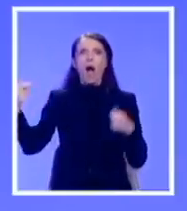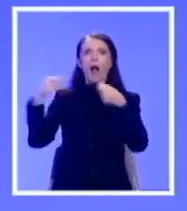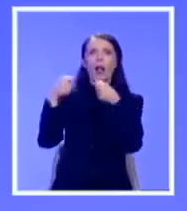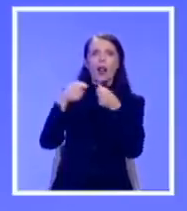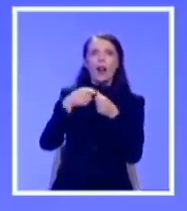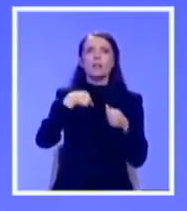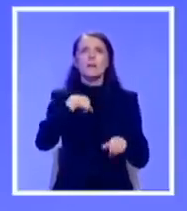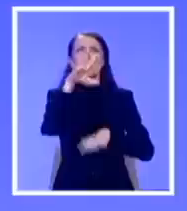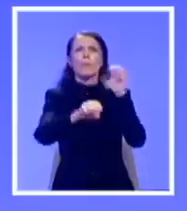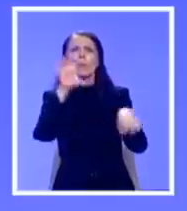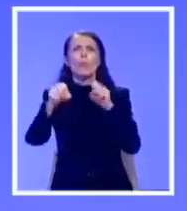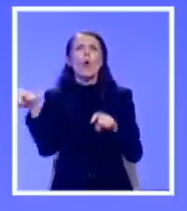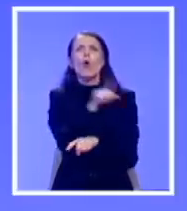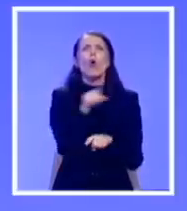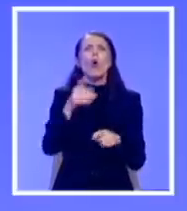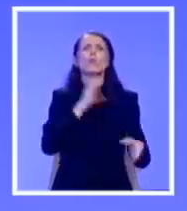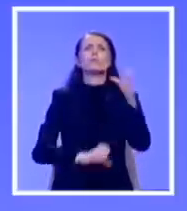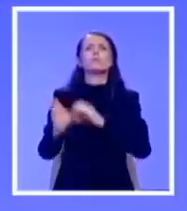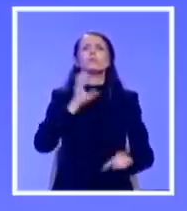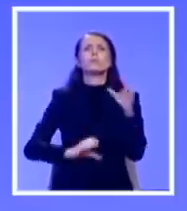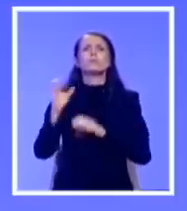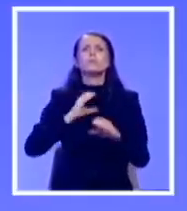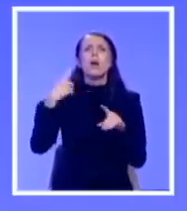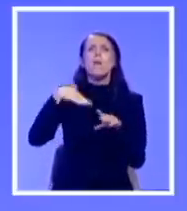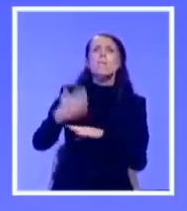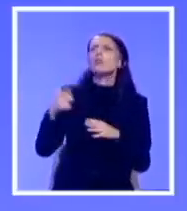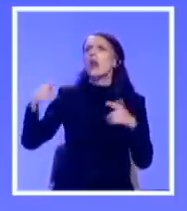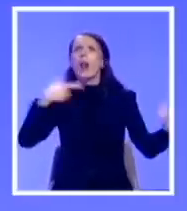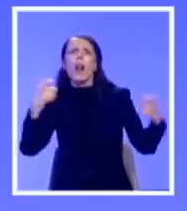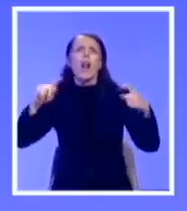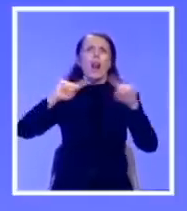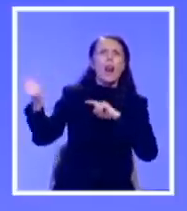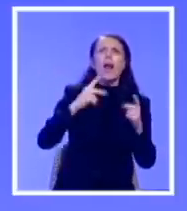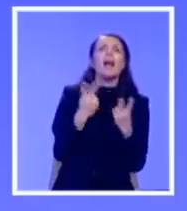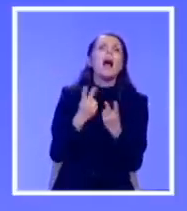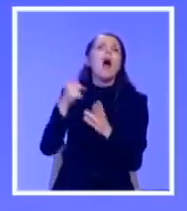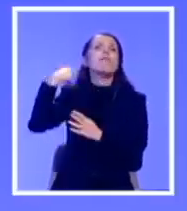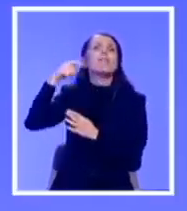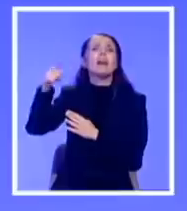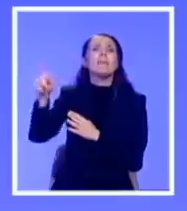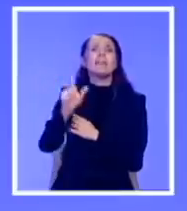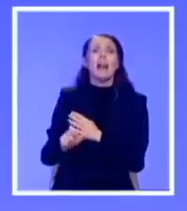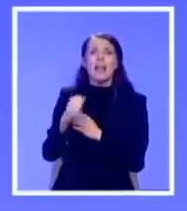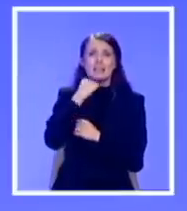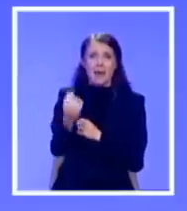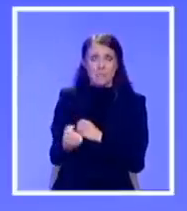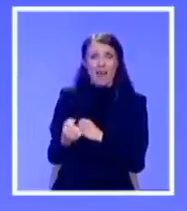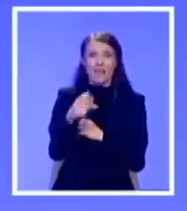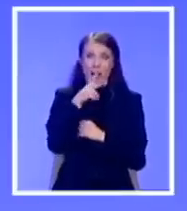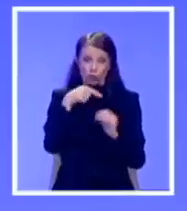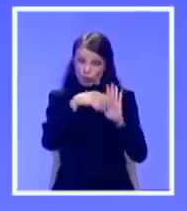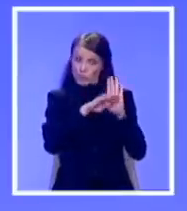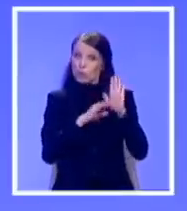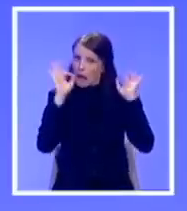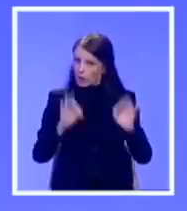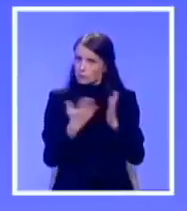nas i da se razračunavaju između sebe kao u filmovima o italijanskoj mafiji. Da bi se zakon isprovodili u praksi i doveli do